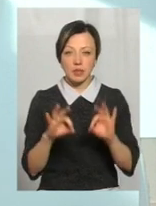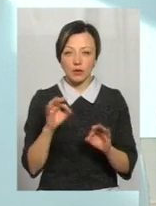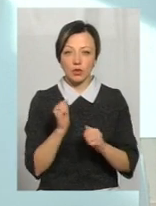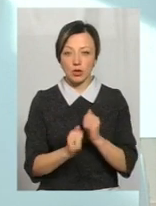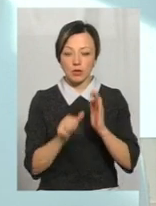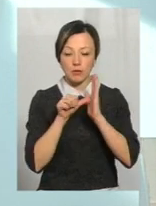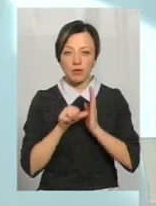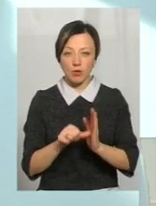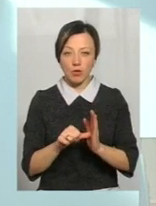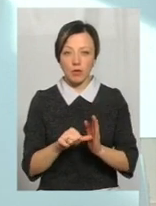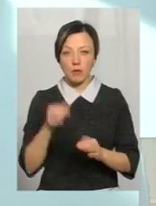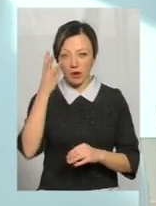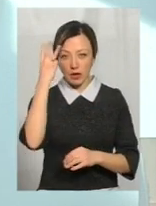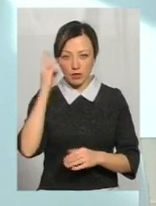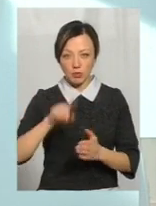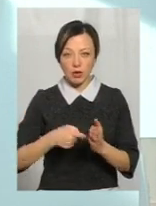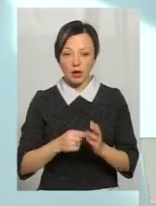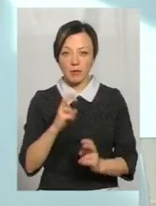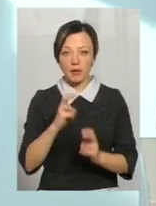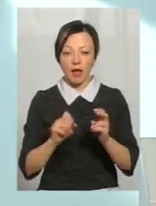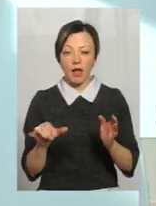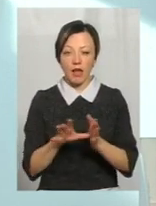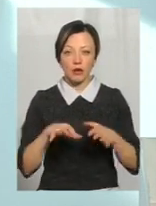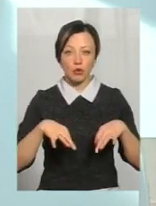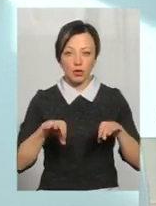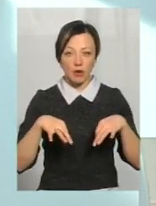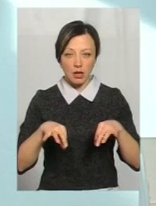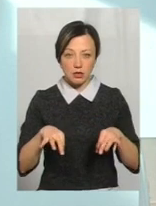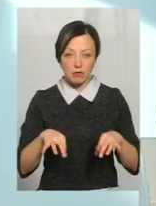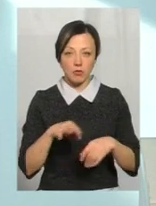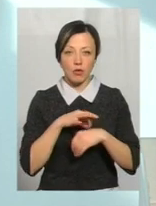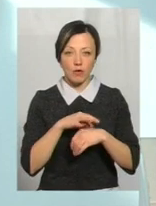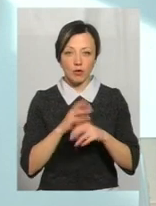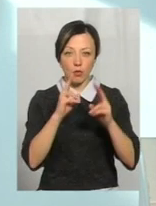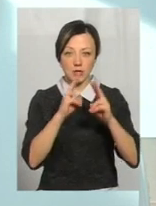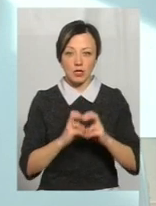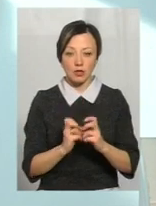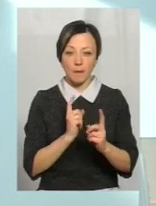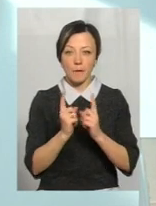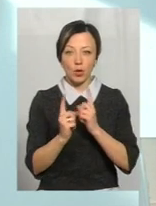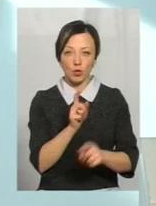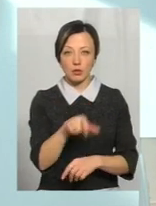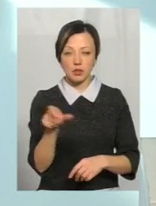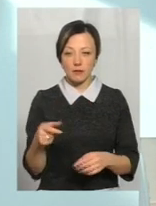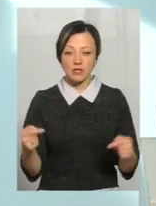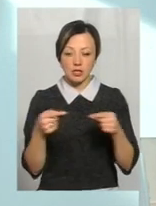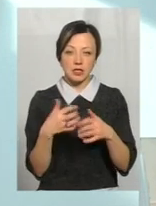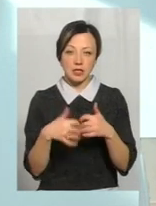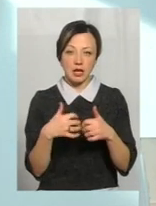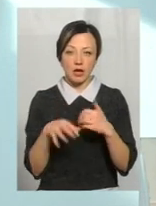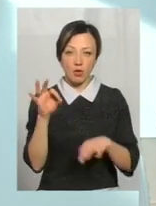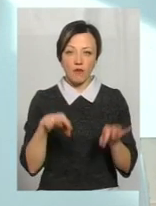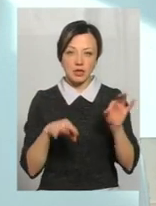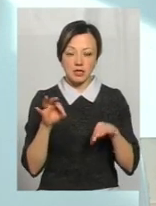півроку ми по хмельницькому комунальному підприємстві електротранс ми проводимо обслеження пасажиропотоку, визначаємо середній коефіцієнт